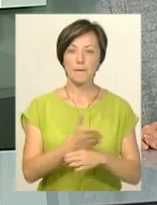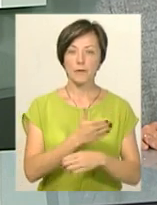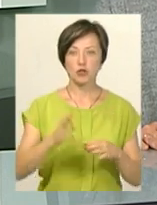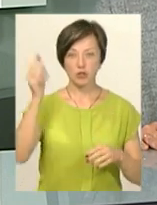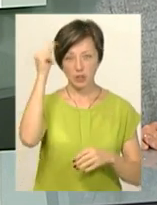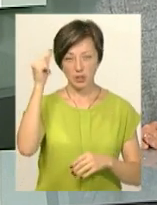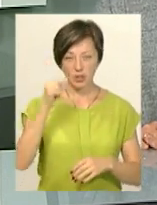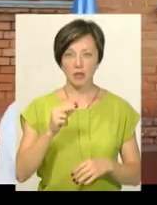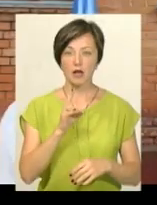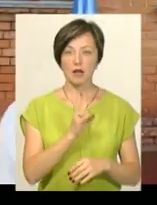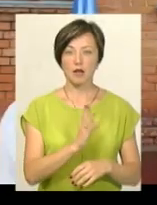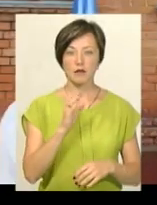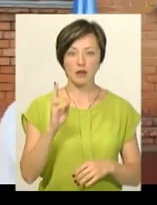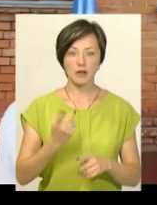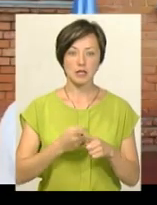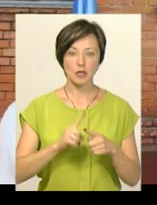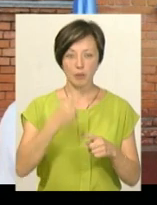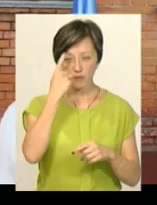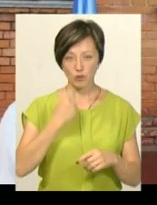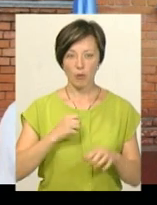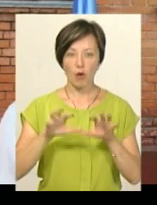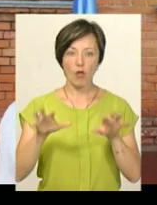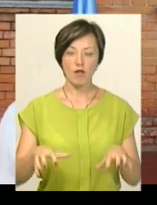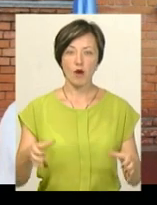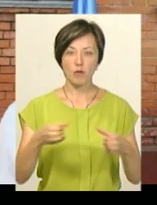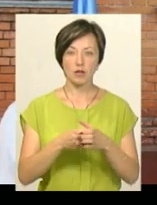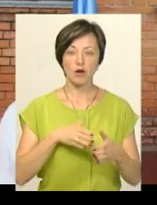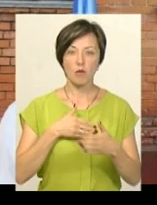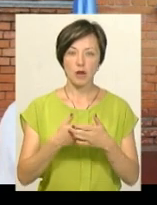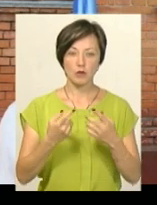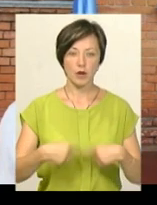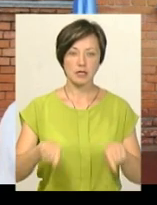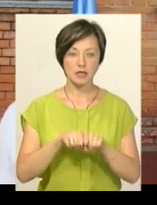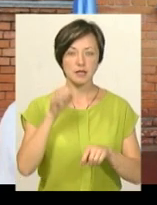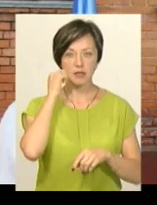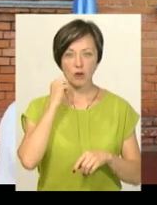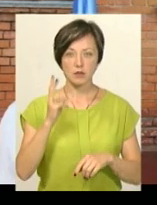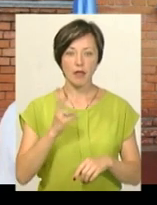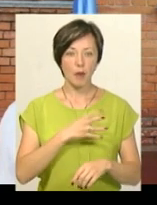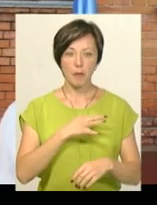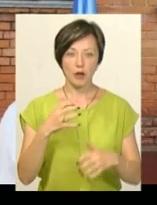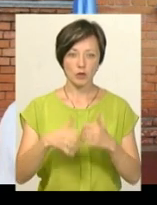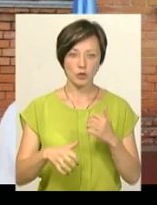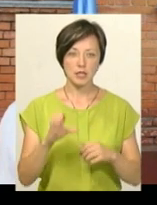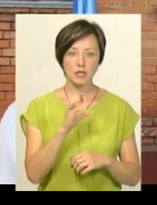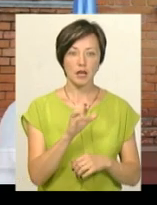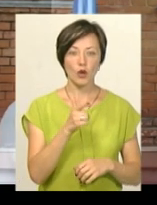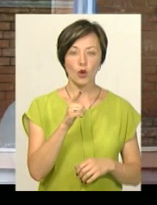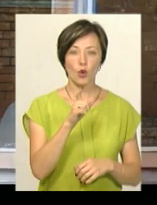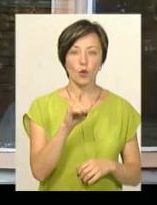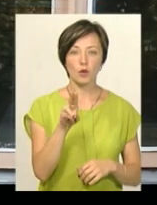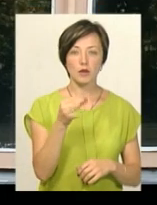навчально-виробничий комбінат. Про це не повідомив голова Комітету громадської організації Старокостянтинівний байдужий Сергій Худий.